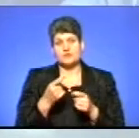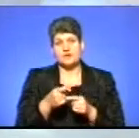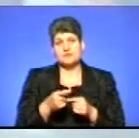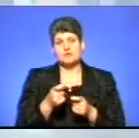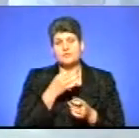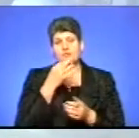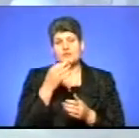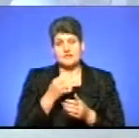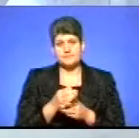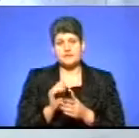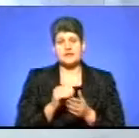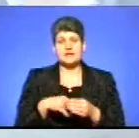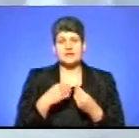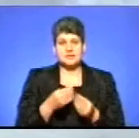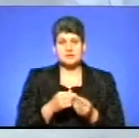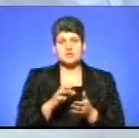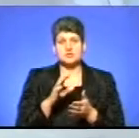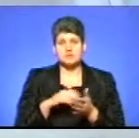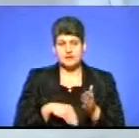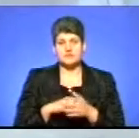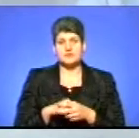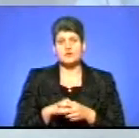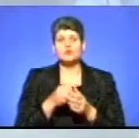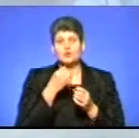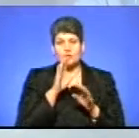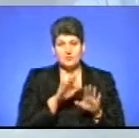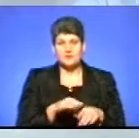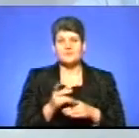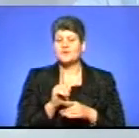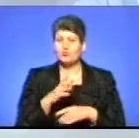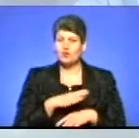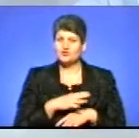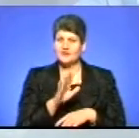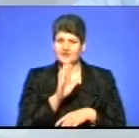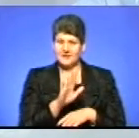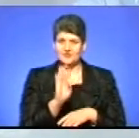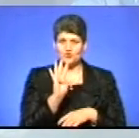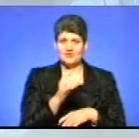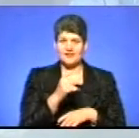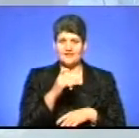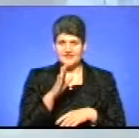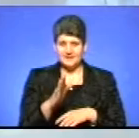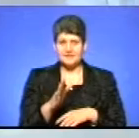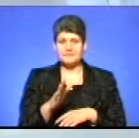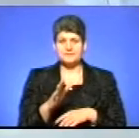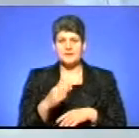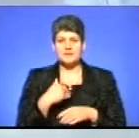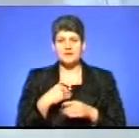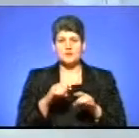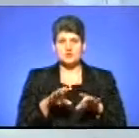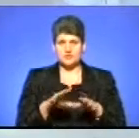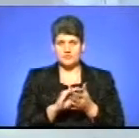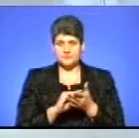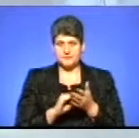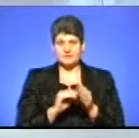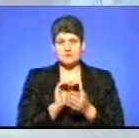відповідальності і накласти таке стягнення. Тому для складання постанови ви почекаєте, будь ласка, чотири хвилини буквально. Ми постанову складемо,